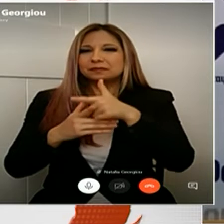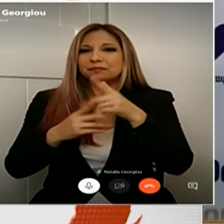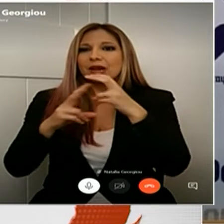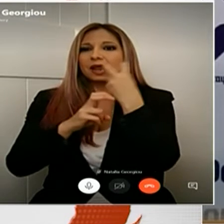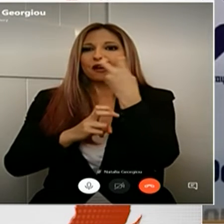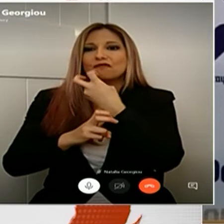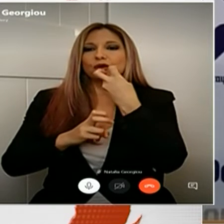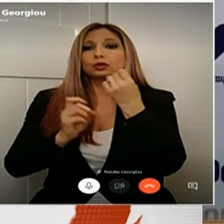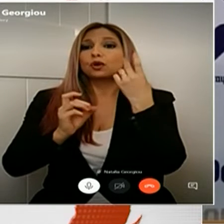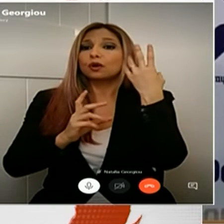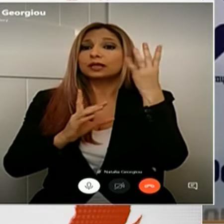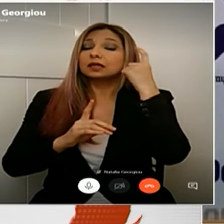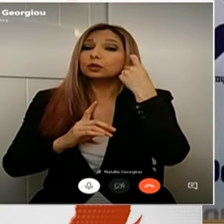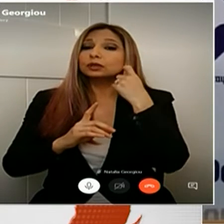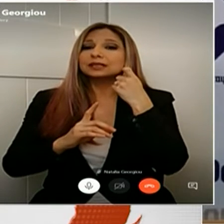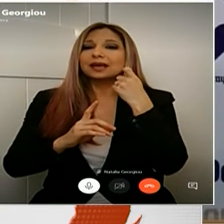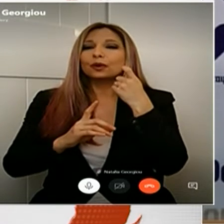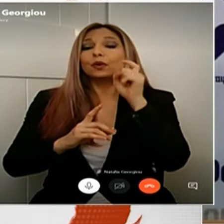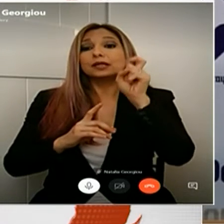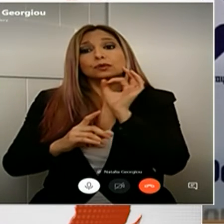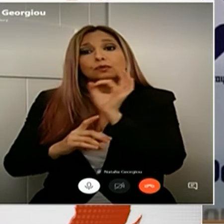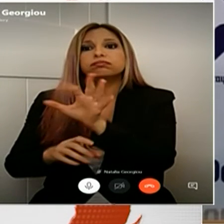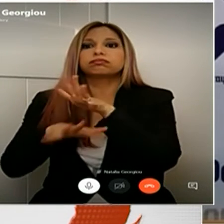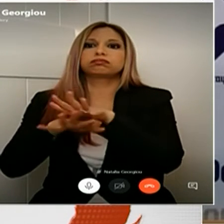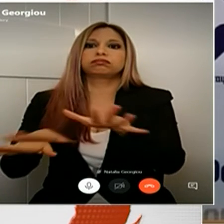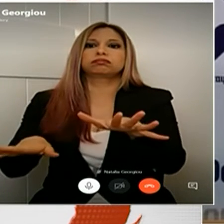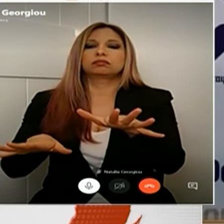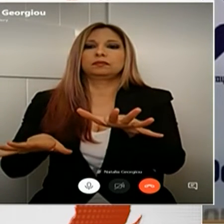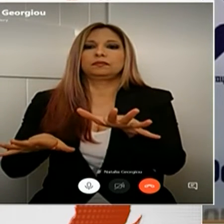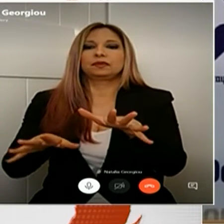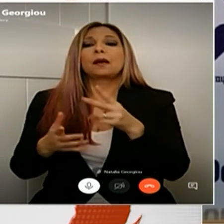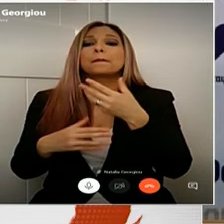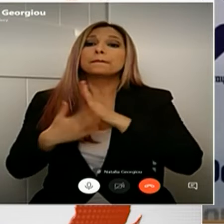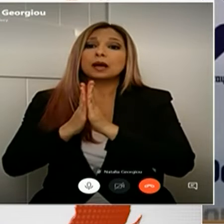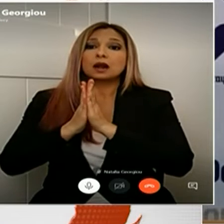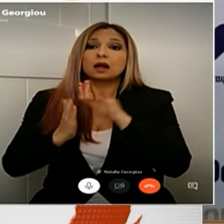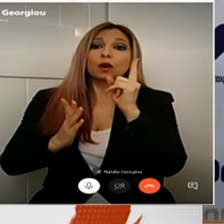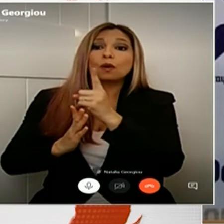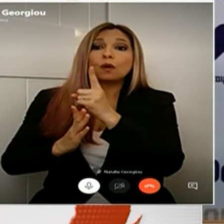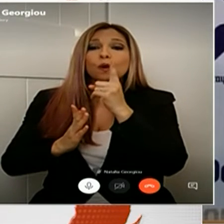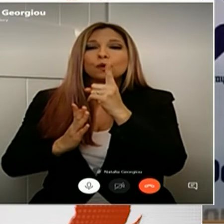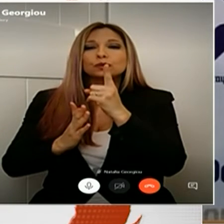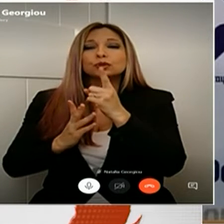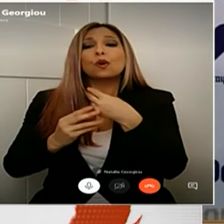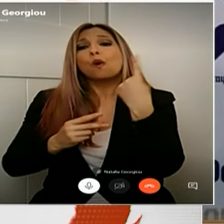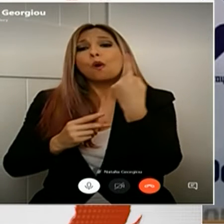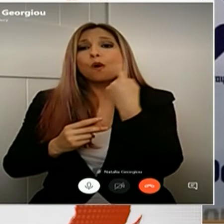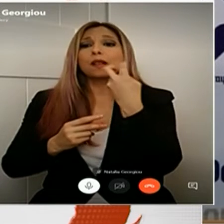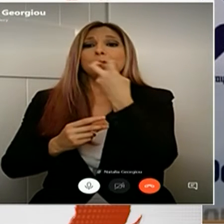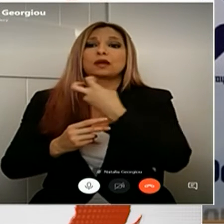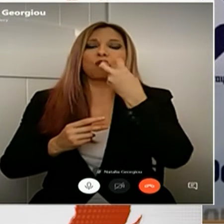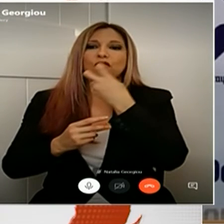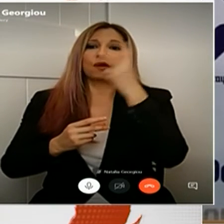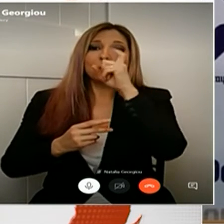τους έχουν μολύνει ή να έχουμε όλυνθεί. Τους παρακαλούμε λοιπόν να μας δίδουν όλη την απαραίτητη πληροφόρηση